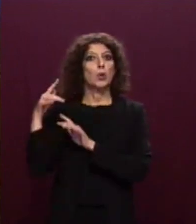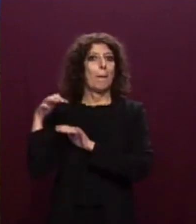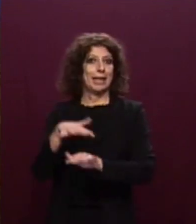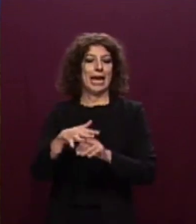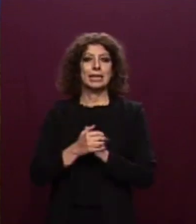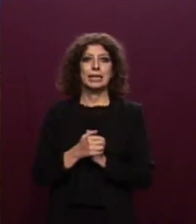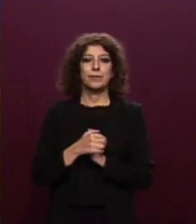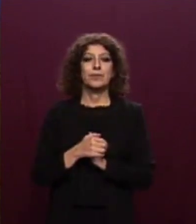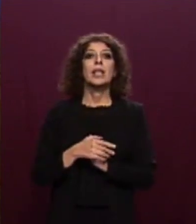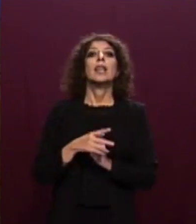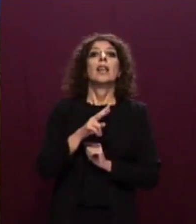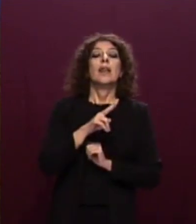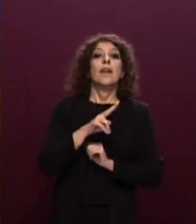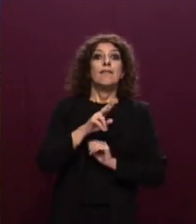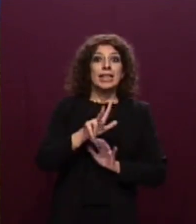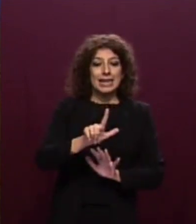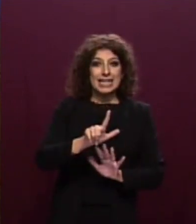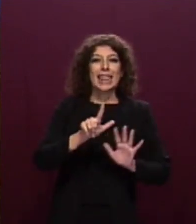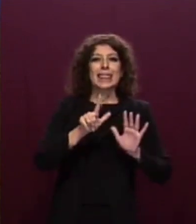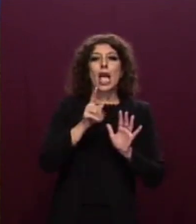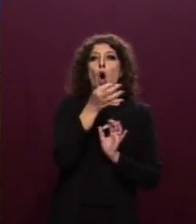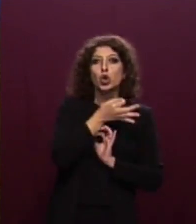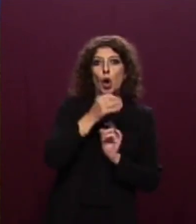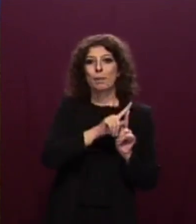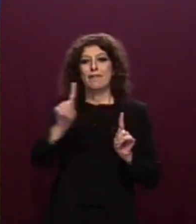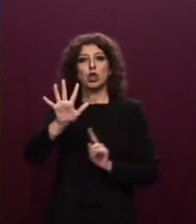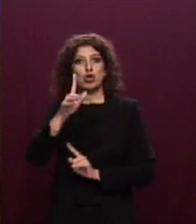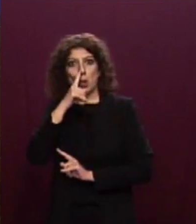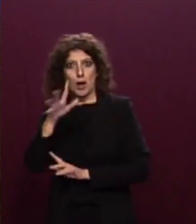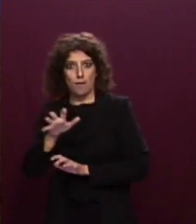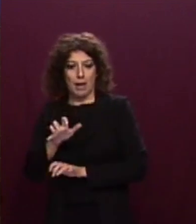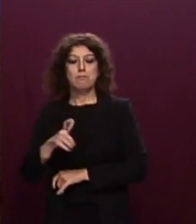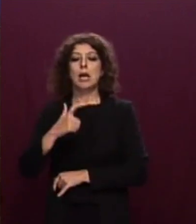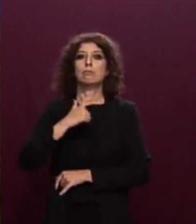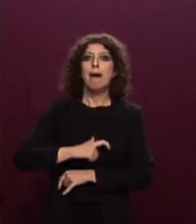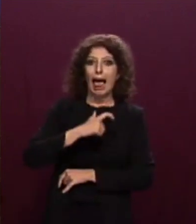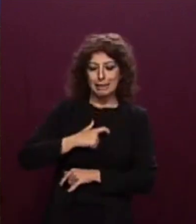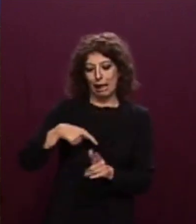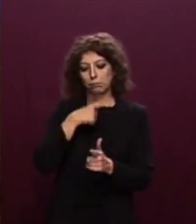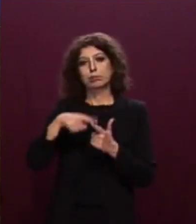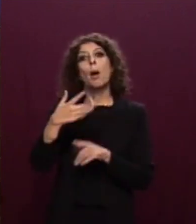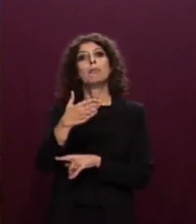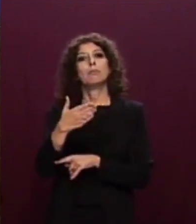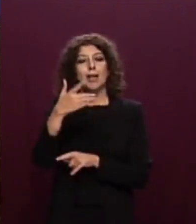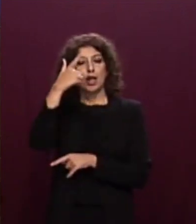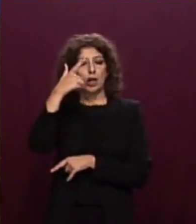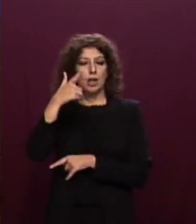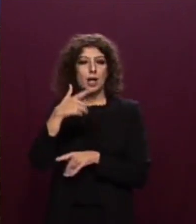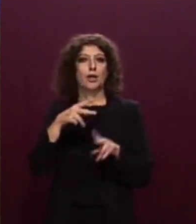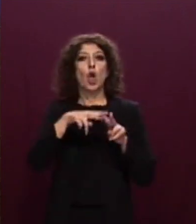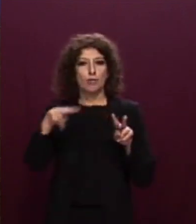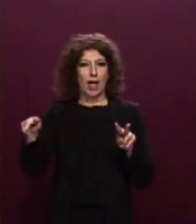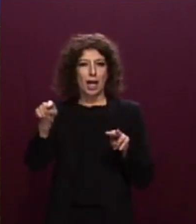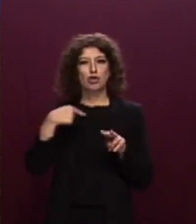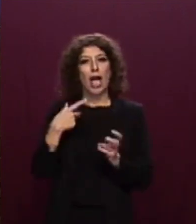ottobre al 5 novembre la nave inoltrata alle autorità maltesi italiane e per conoscenza a quelle norvegesi, ripetute richieste di place o